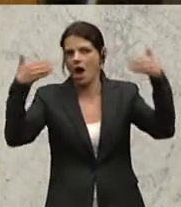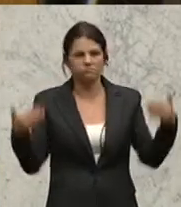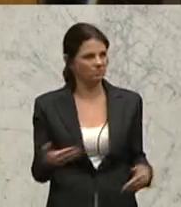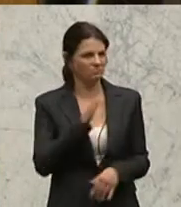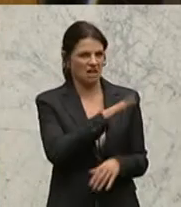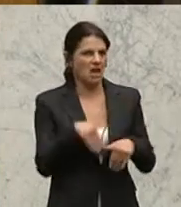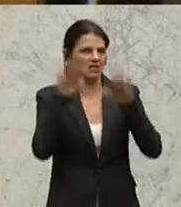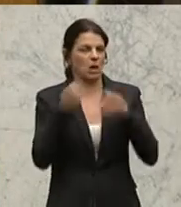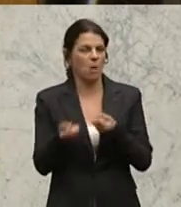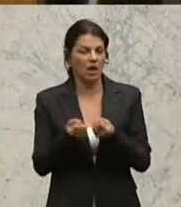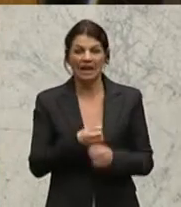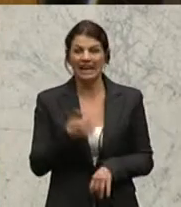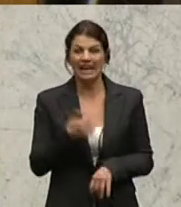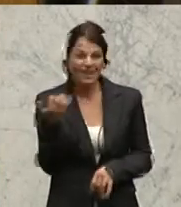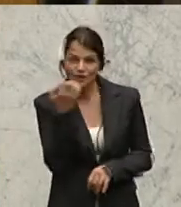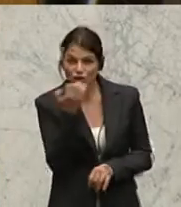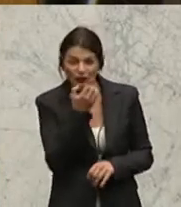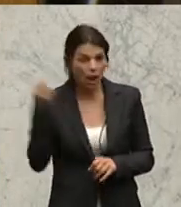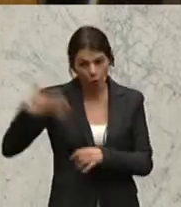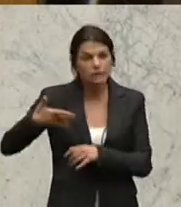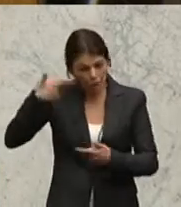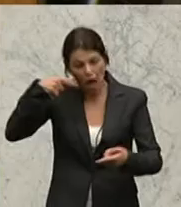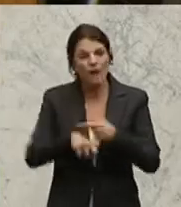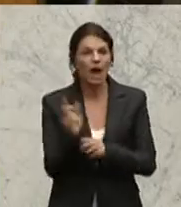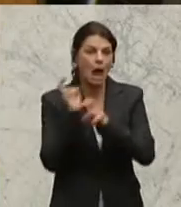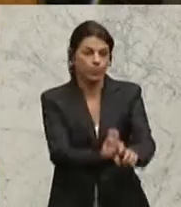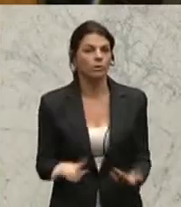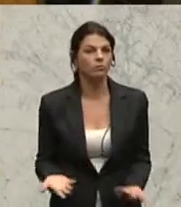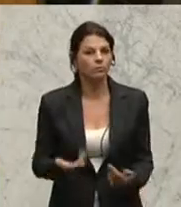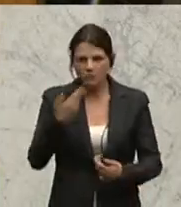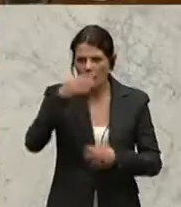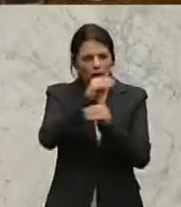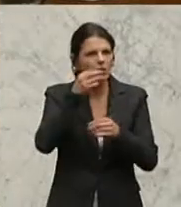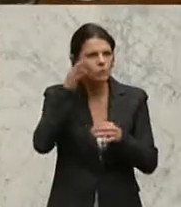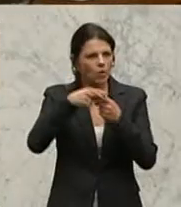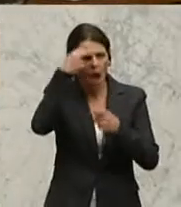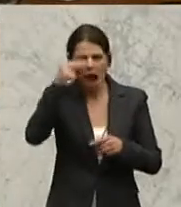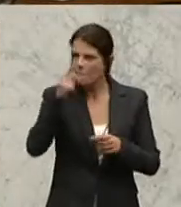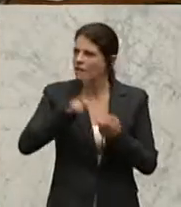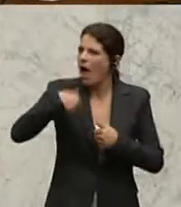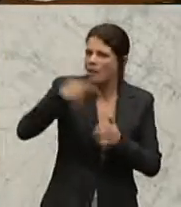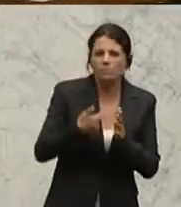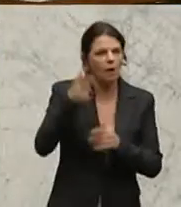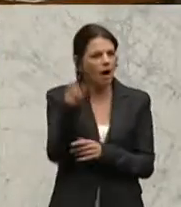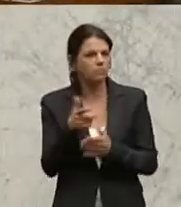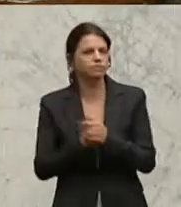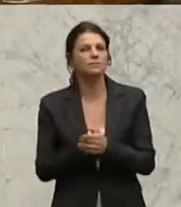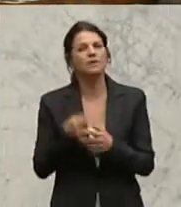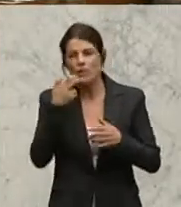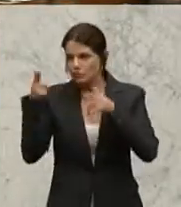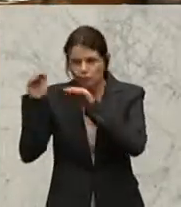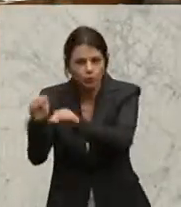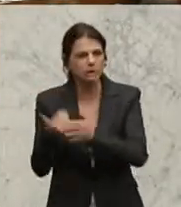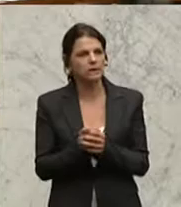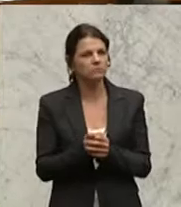Jeder tschetschenische Terrorist wird hier eingebürgert, sehr geehrte Damen und Herren. Aber wenn es darum geht, jemanden zu schützen, der